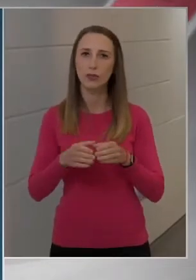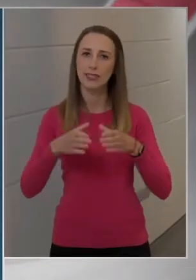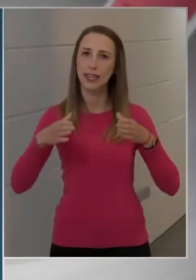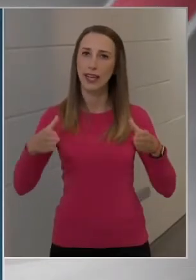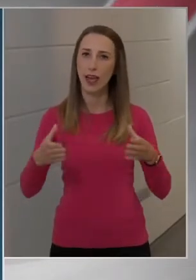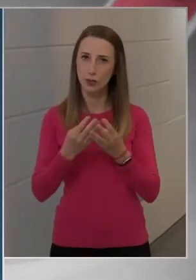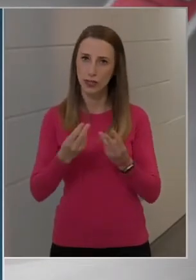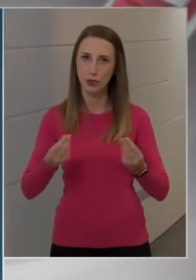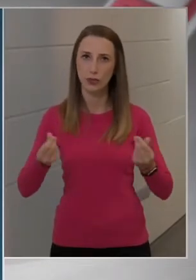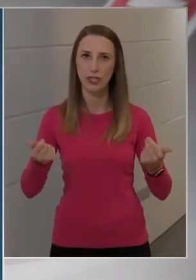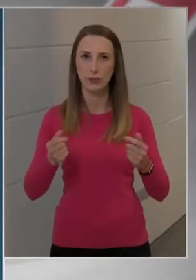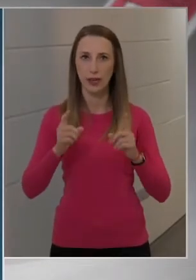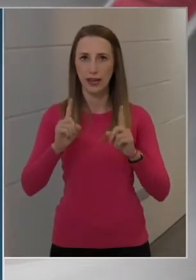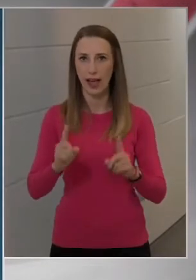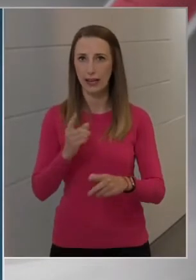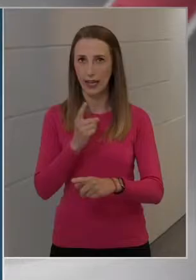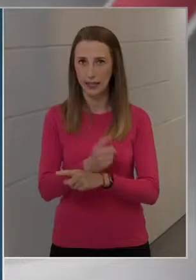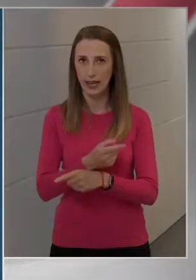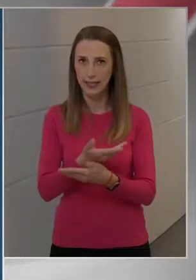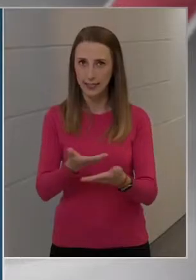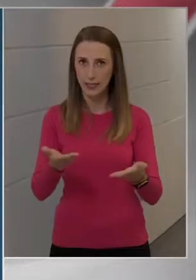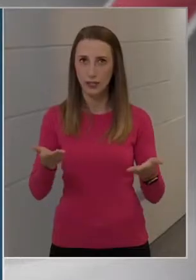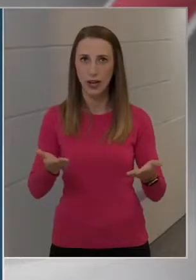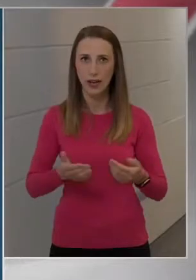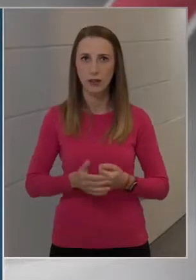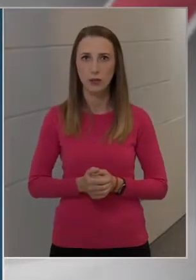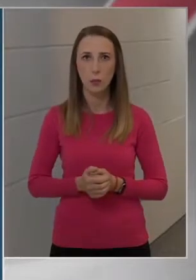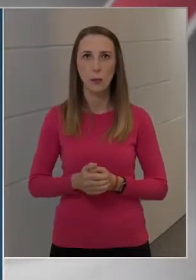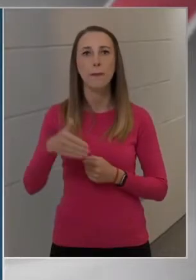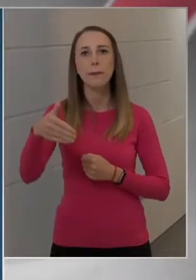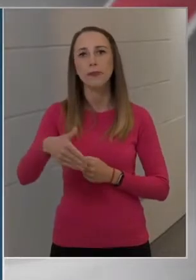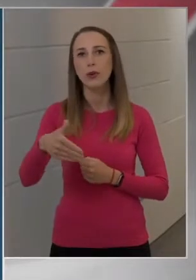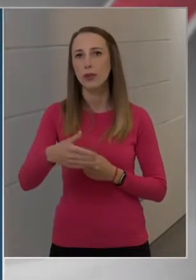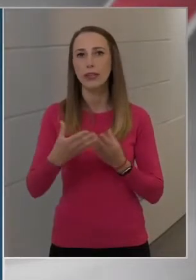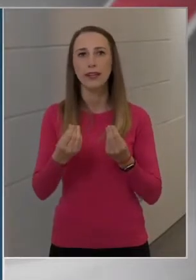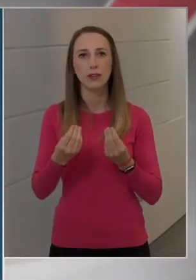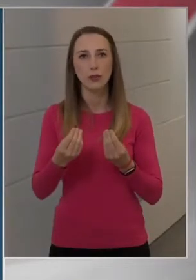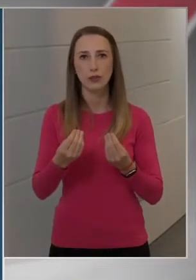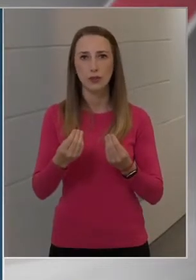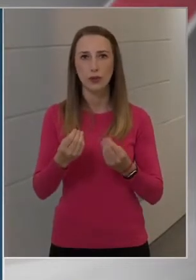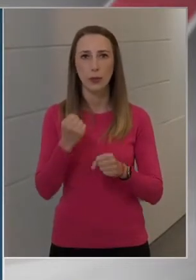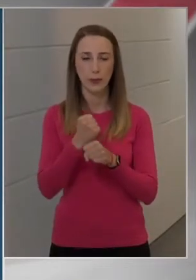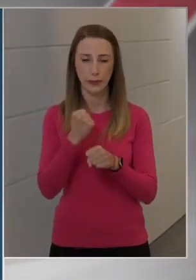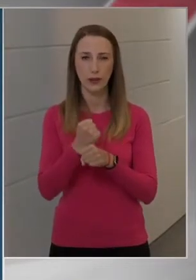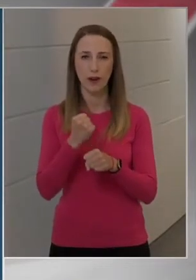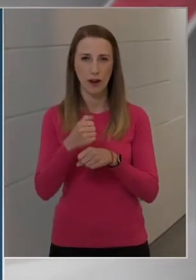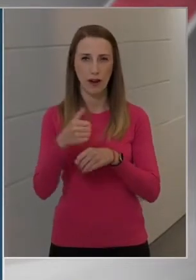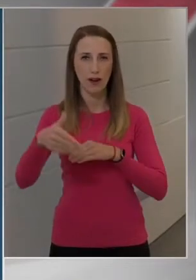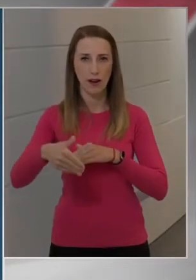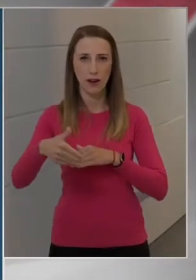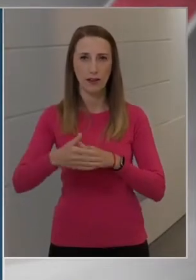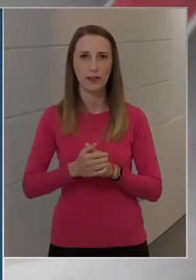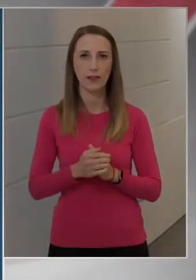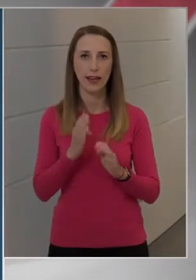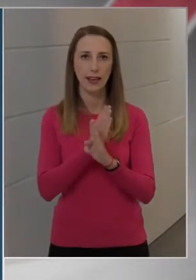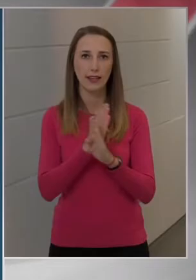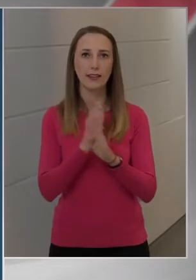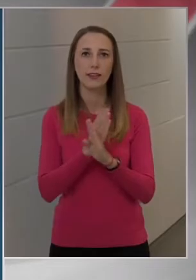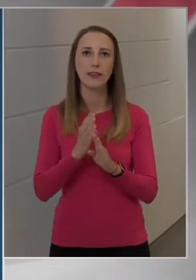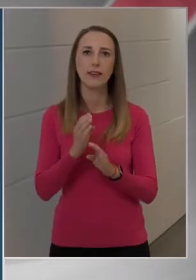minőségben áll rendelkezésre, mögötte nagyon sok munka rejlik, egészen a